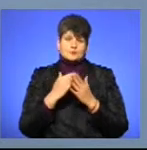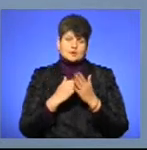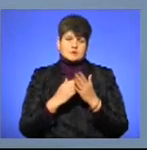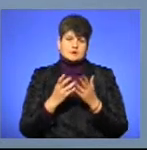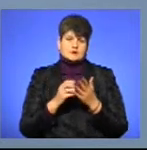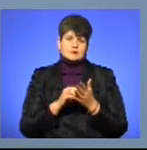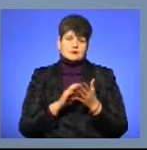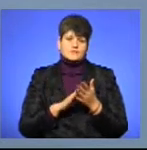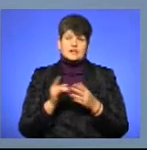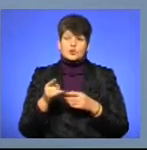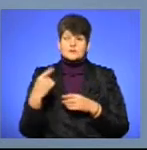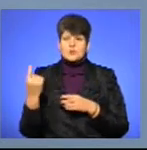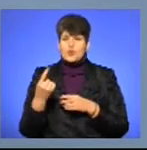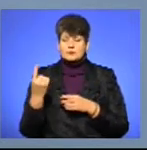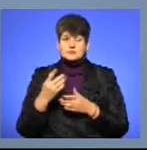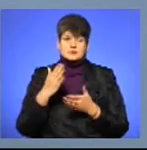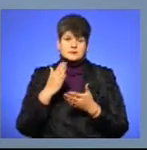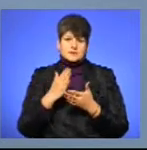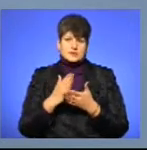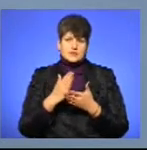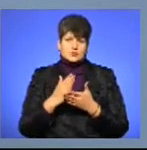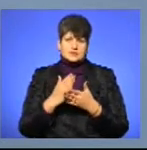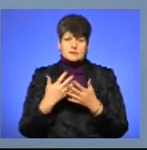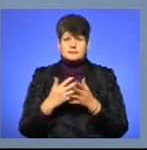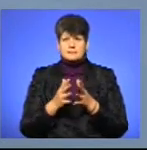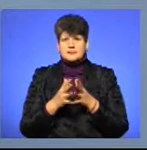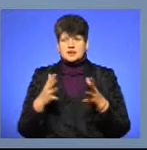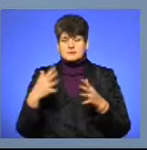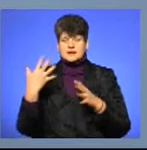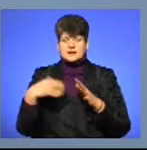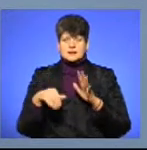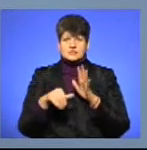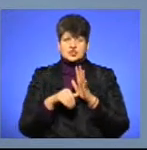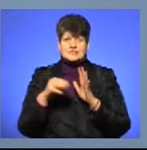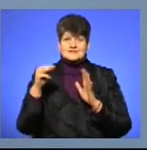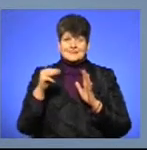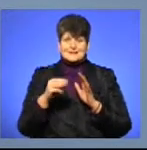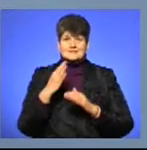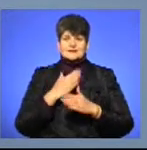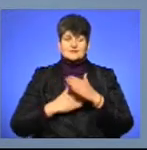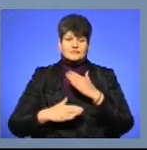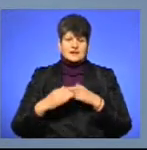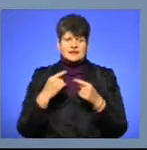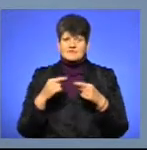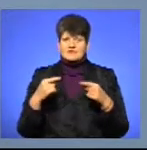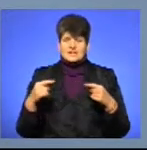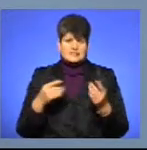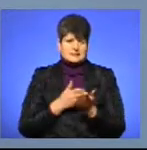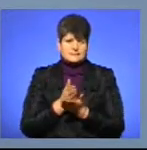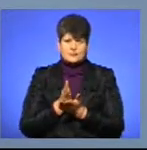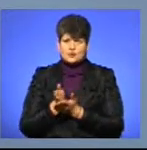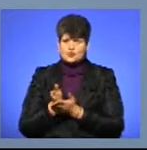в Тернопільській області налічується більше 56 тисяч інвалідів в цілому різних нозологій.